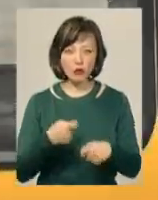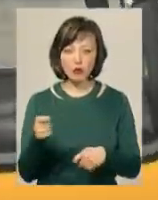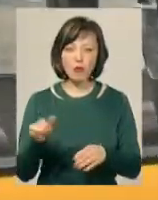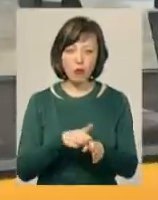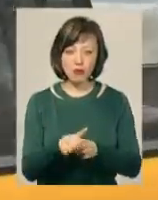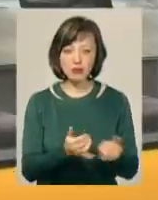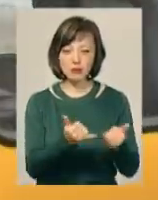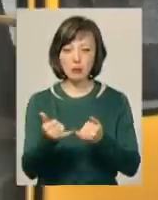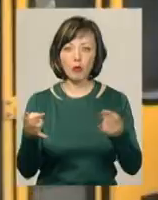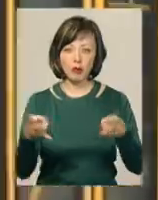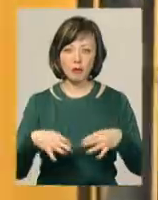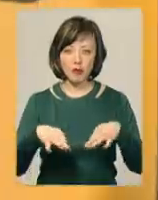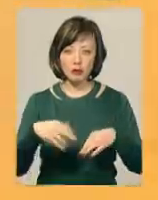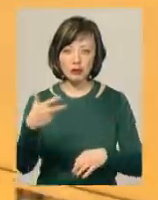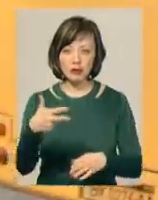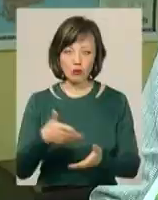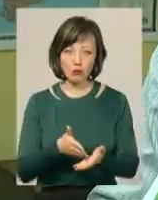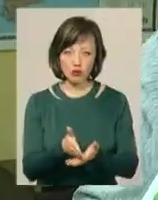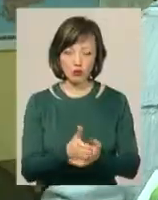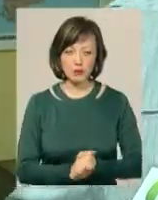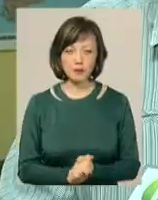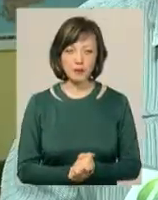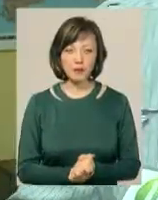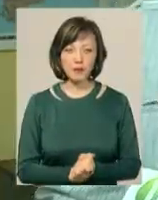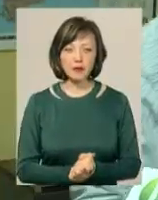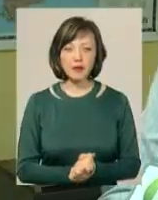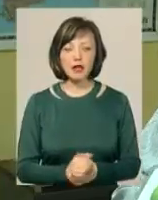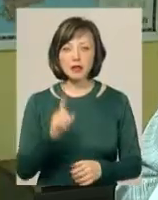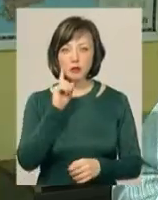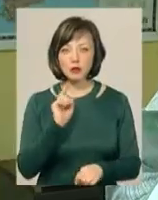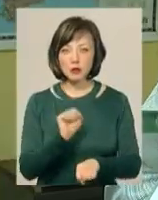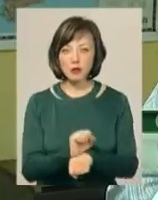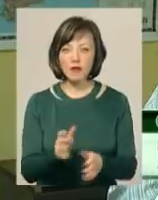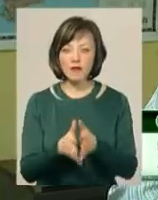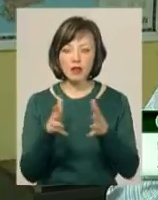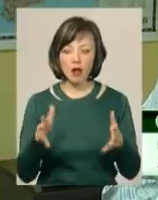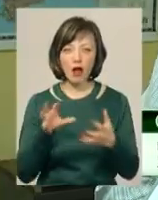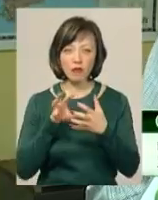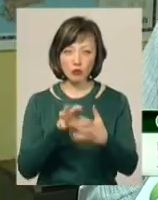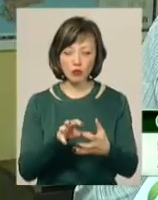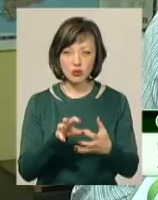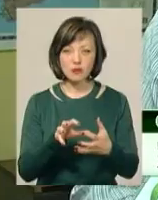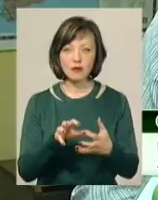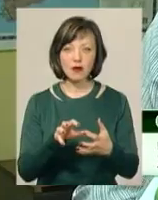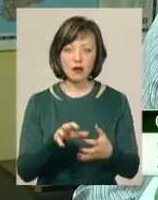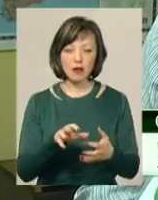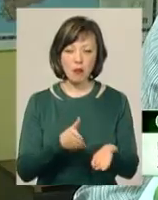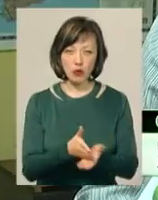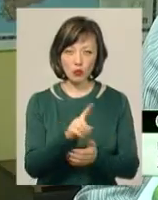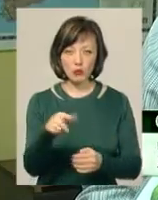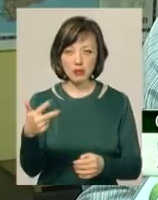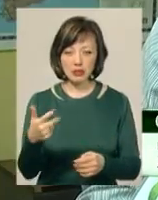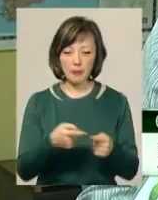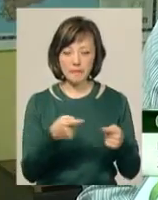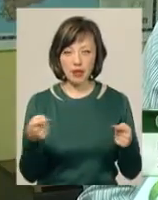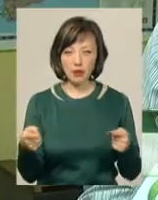забезпечив потребу в транспорті на тридцятому маршруті. Тимчасове перезупинення роботи великогабаритних автобусів саме на